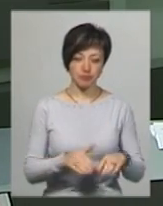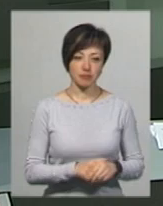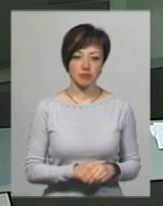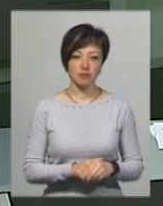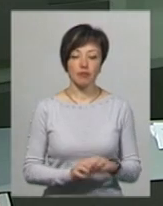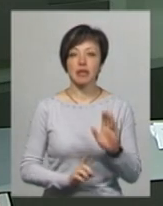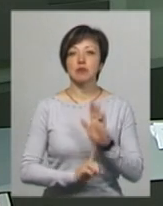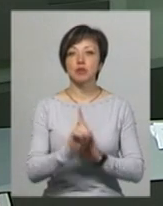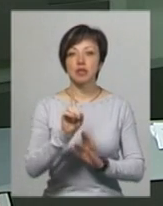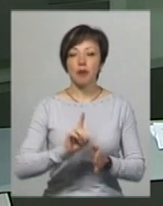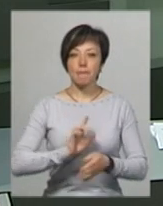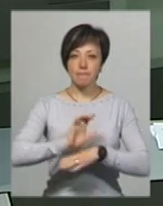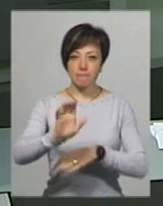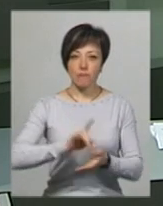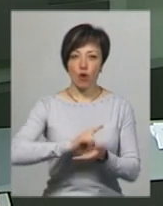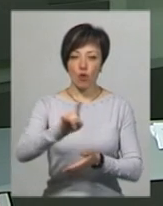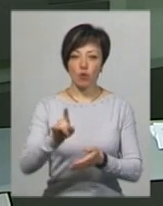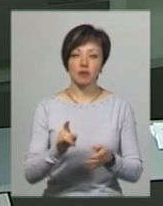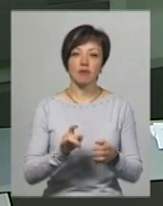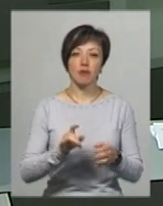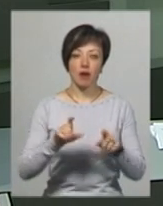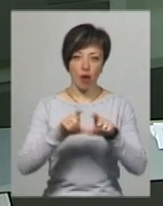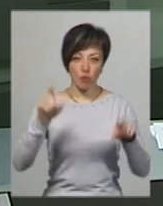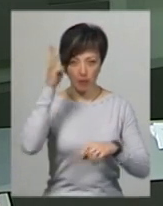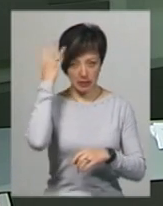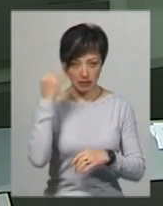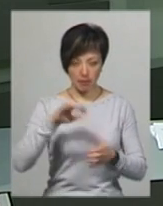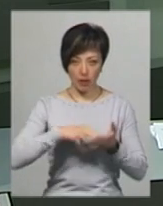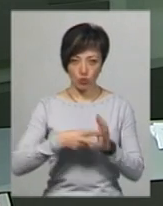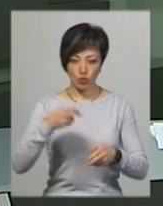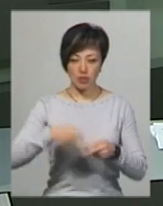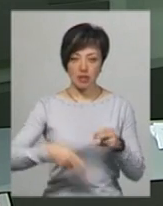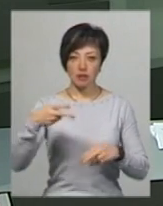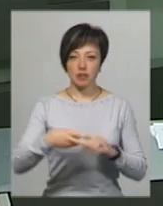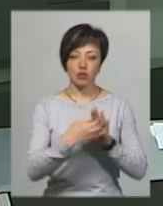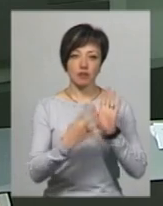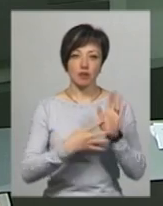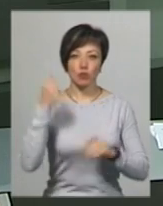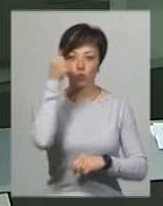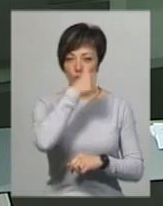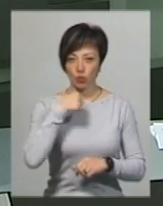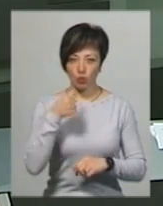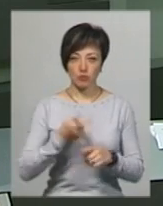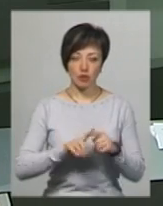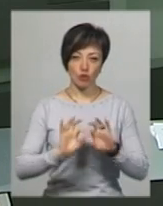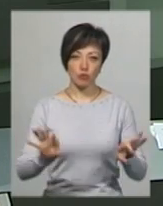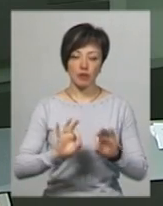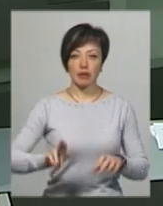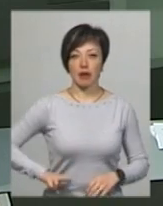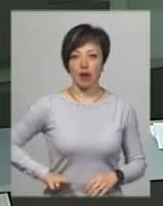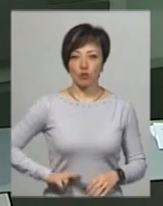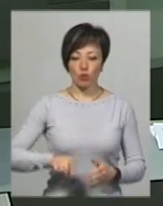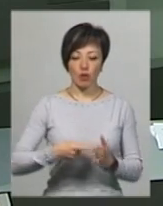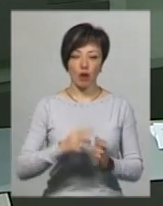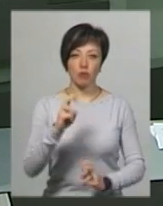Запустити польоти малої авіації в аеропорті Хмельницький планують до кінця 2019 року. Про це розповідає директор